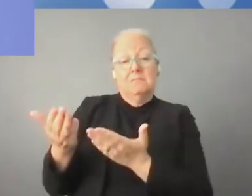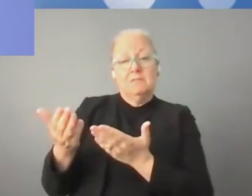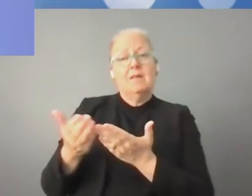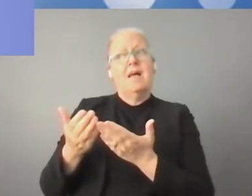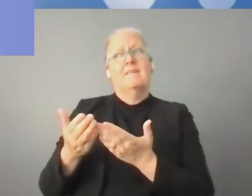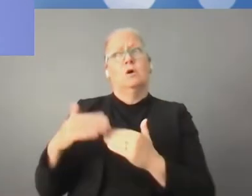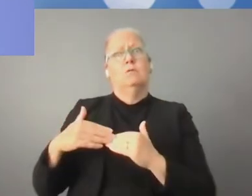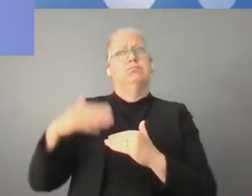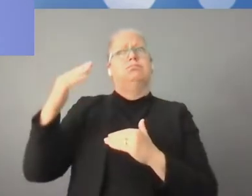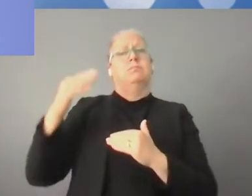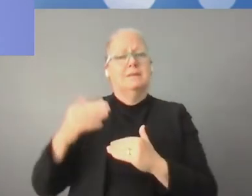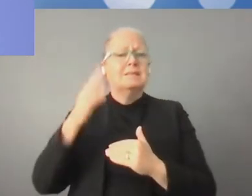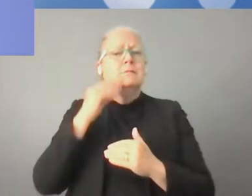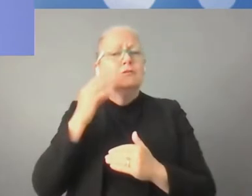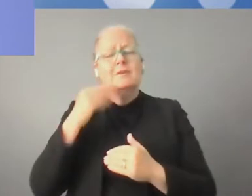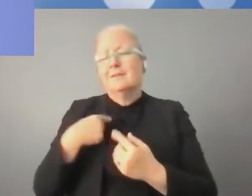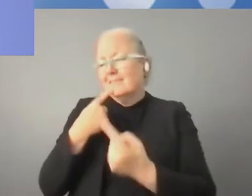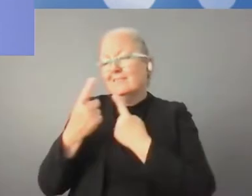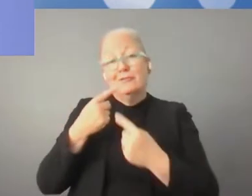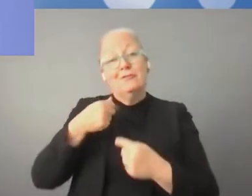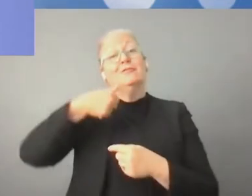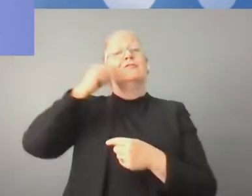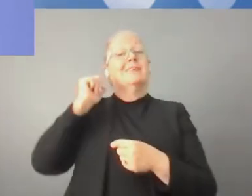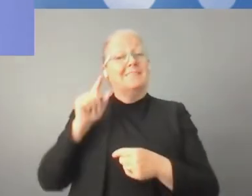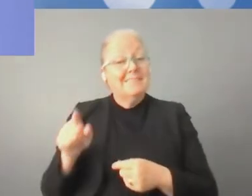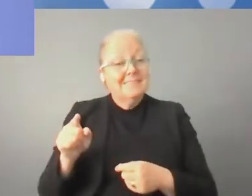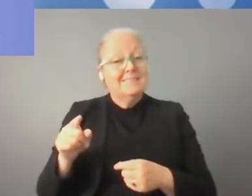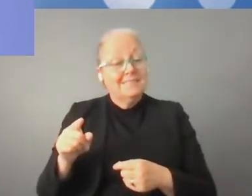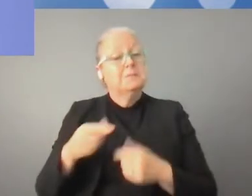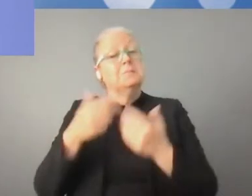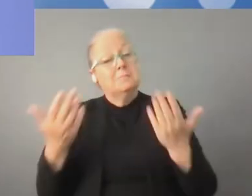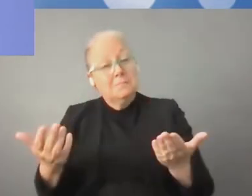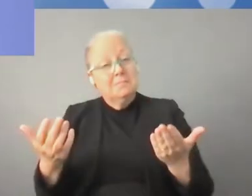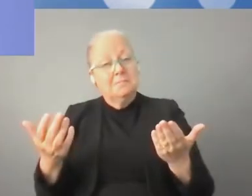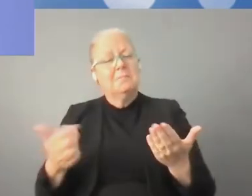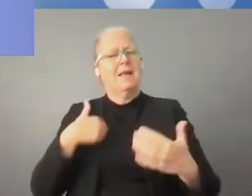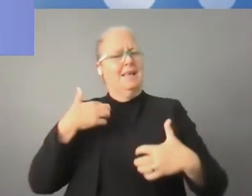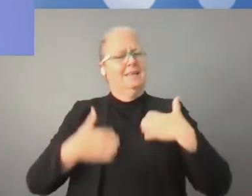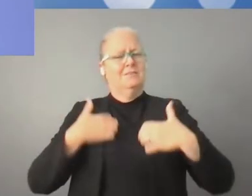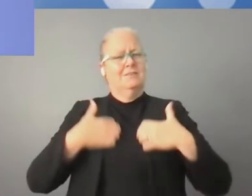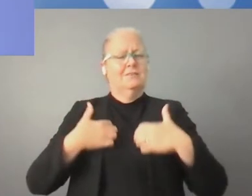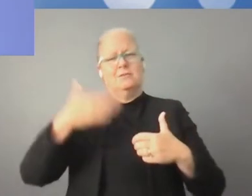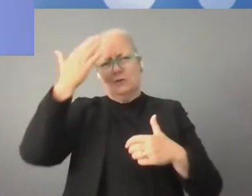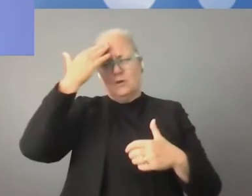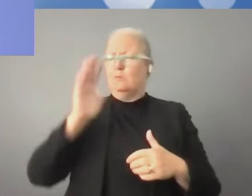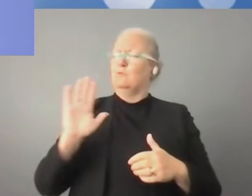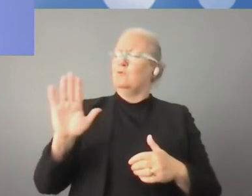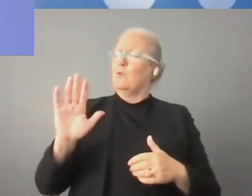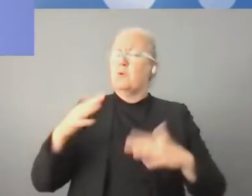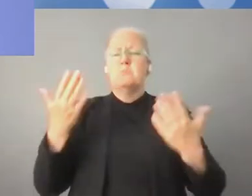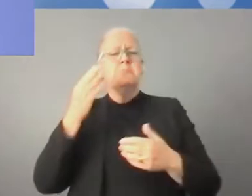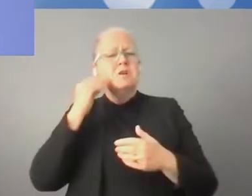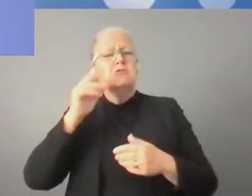Pan ma sporo doświadczenia. O tym słyszeliśmy już wczoraj. Sporo takiego doświadczenia współpracy z